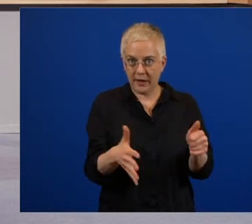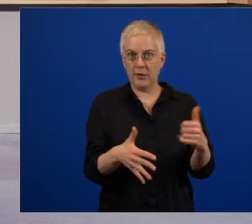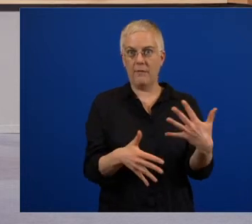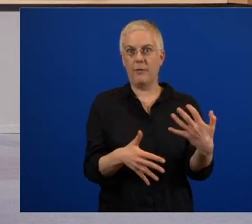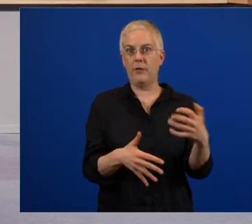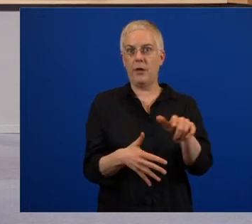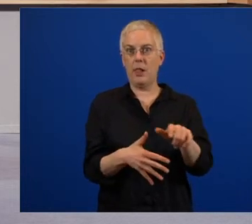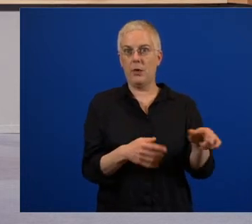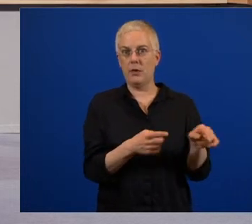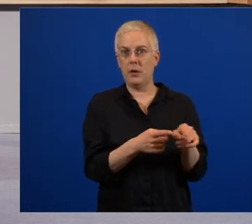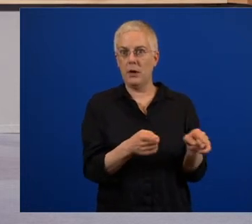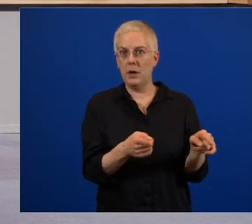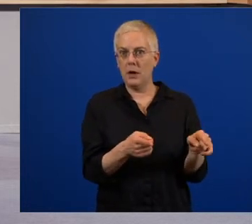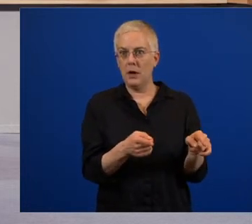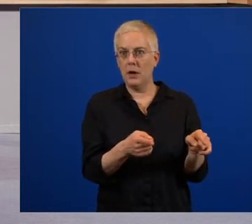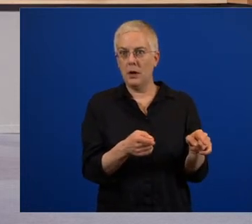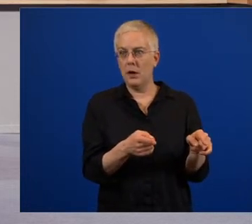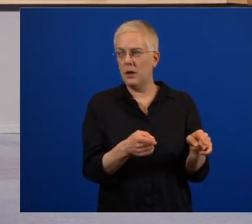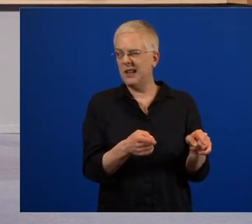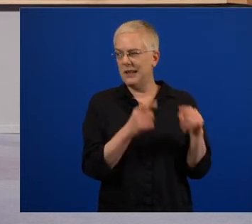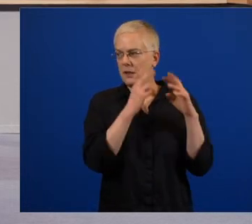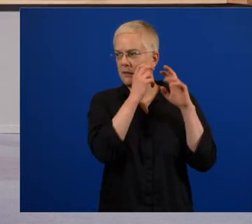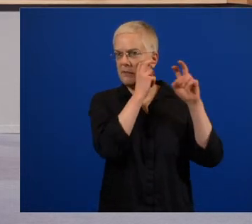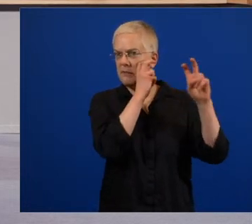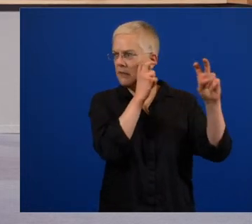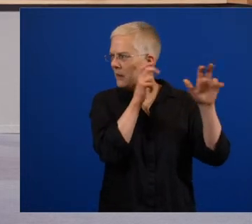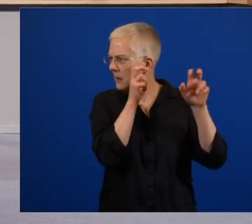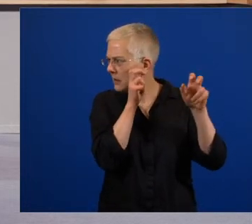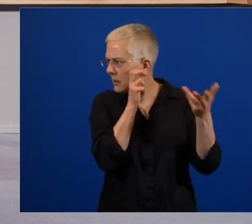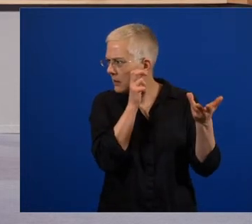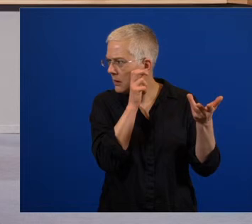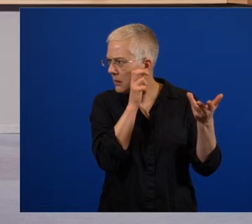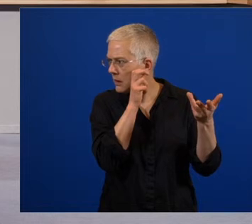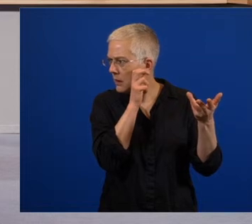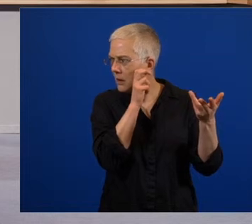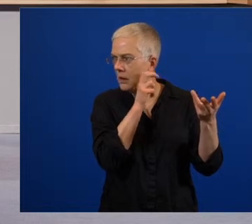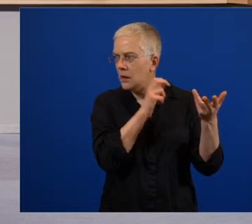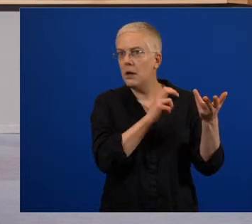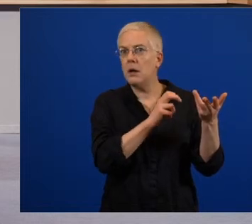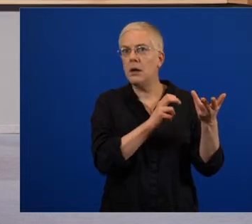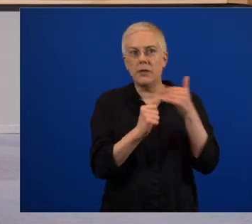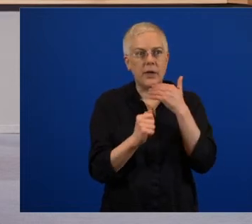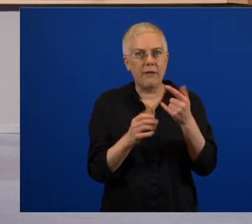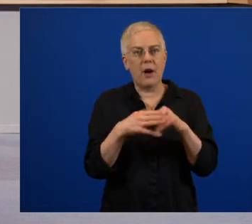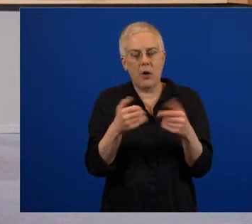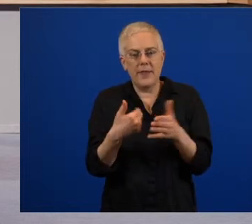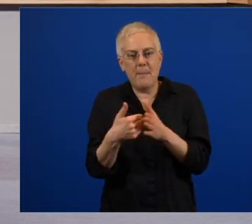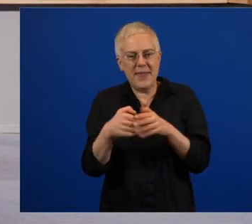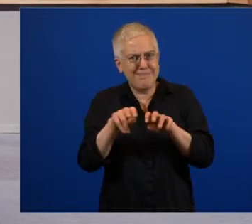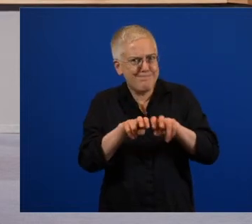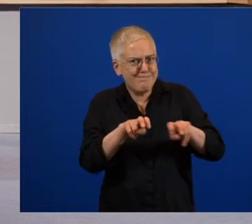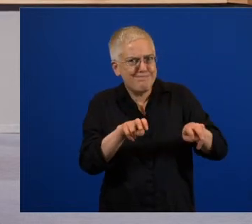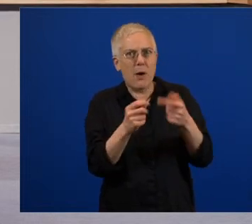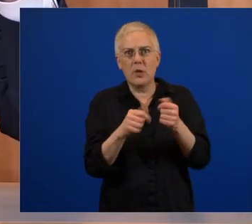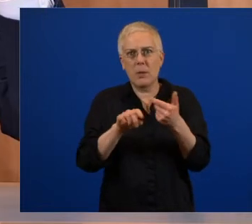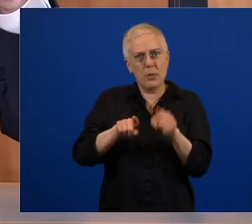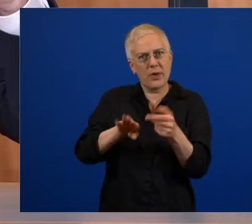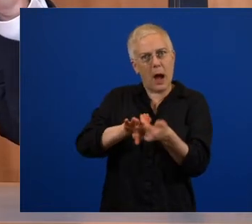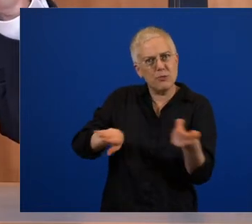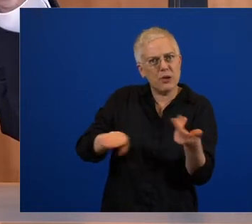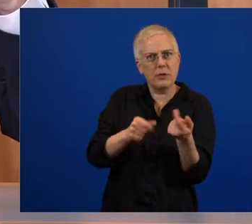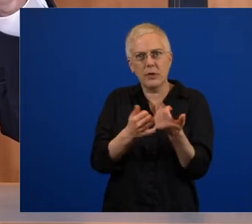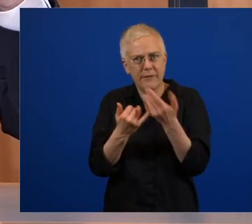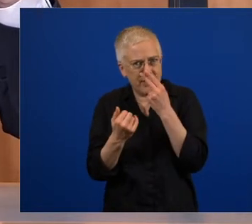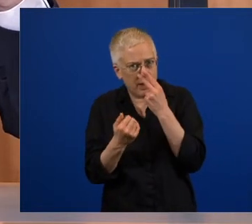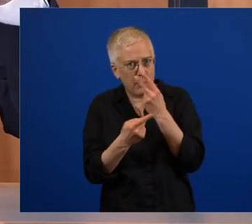die dann, weiß ich nicht, jetzt im Saal des Schauspielhauses nebeneinander sitzen? Nein, dazu gibt es eben Schutzkonzepte. Wir hatten ja die Regeln an den Anfang